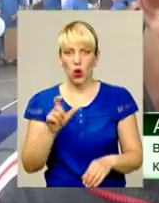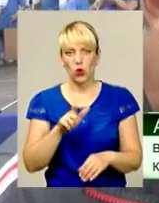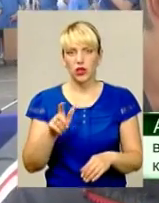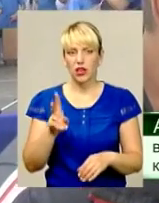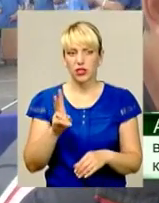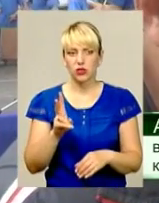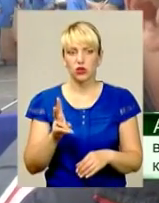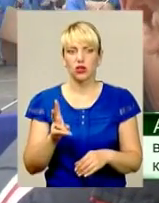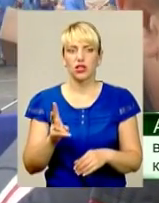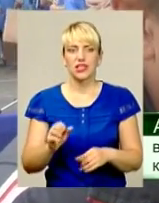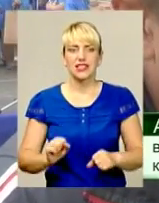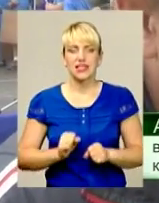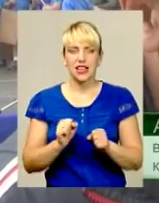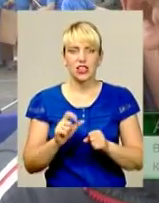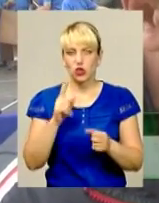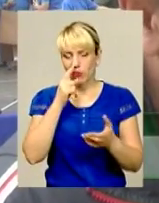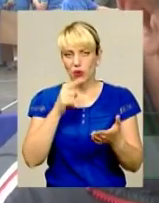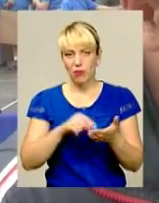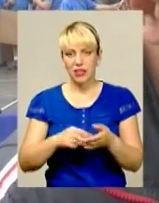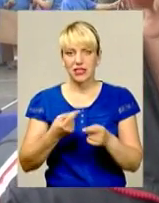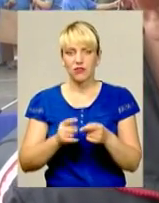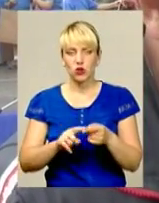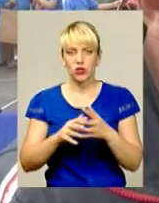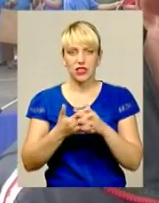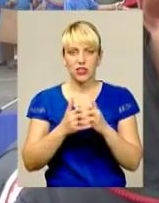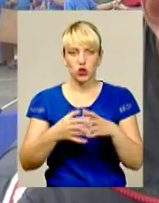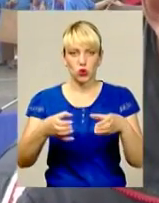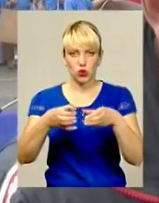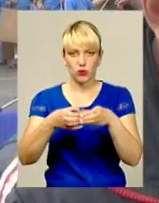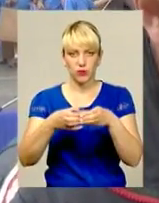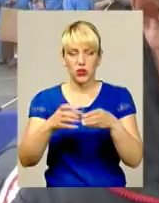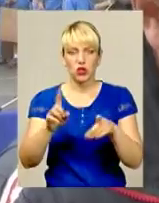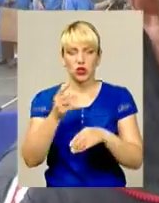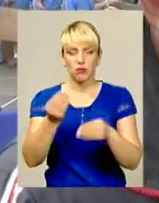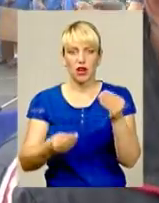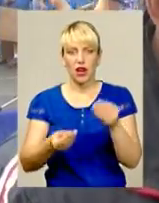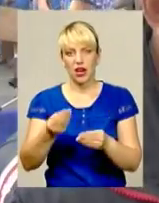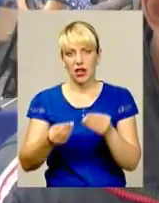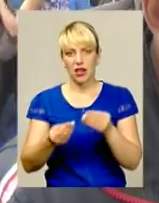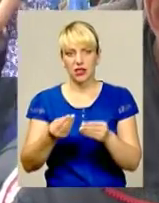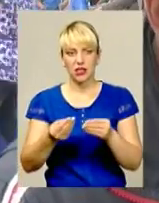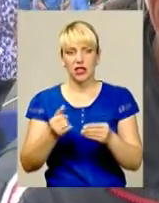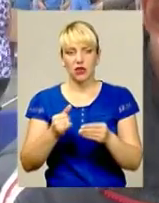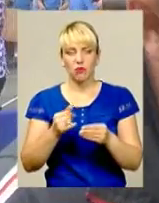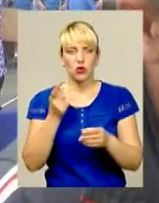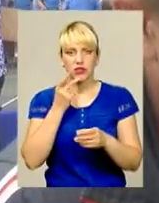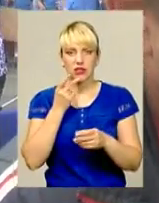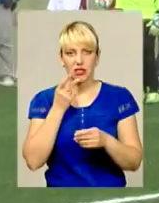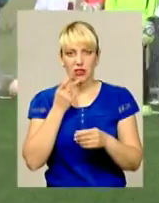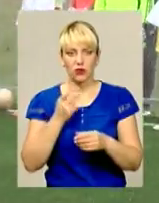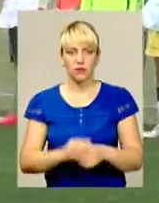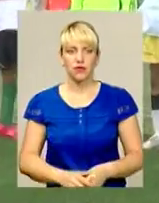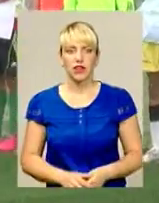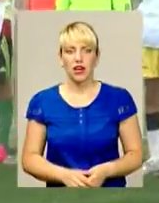молодих до старших, щоб попасти в склад особливий, щоб грати постійно в складі, команді.